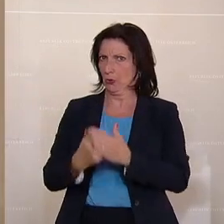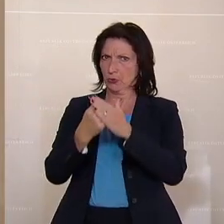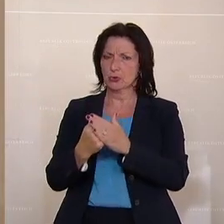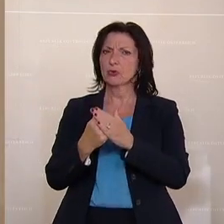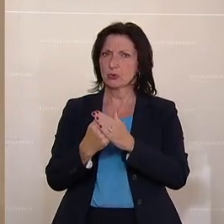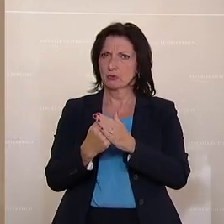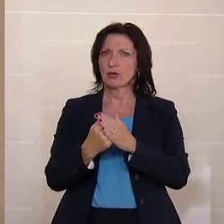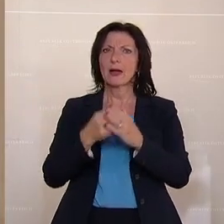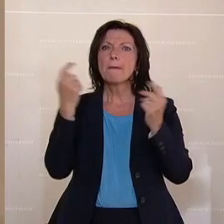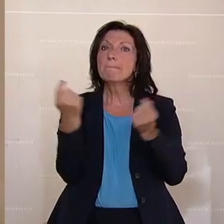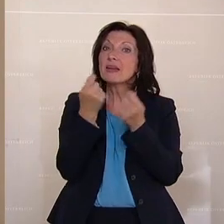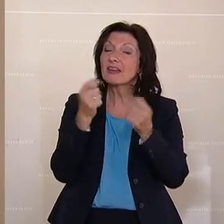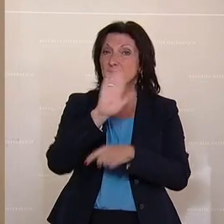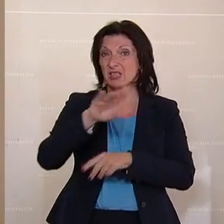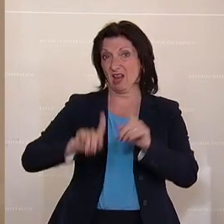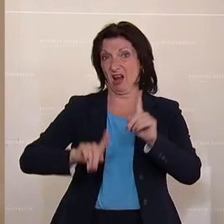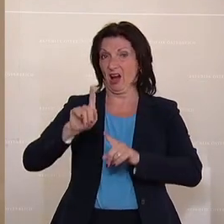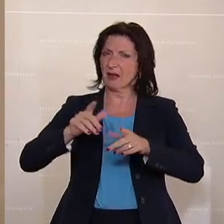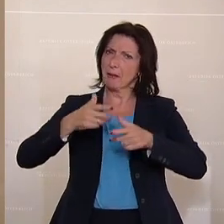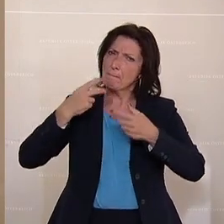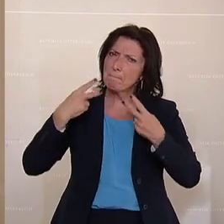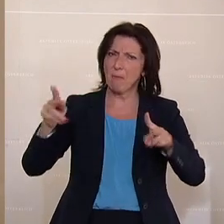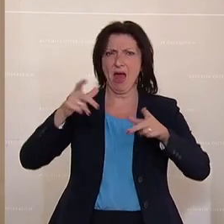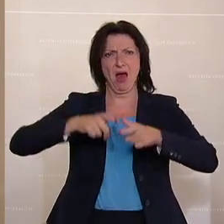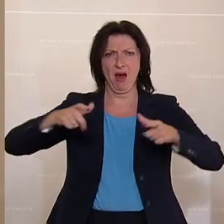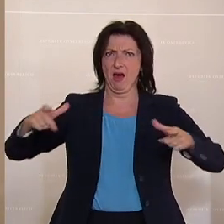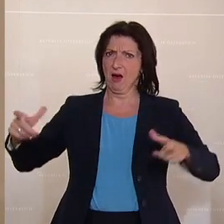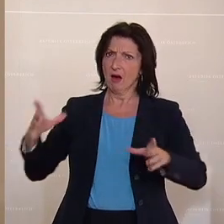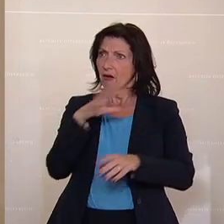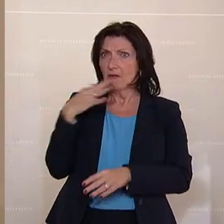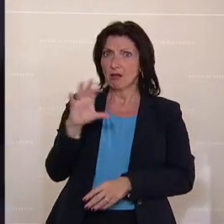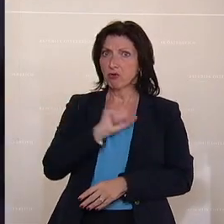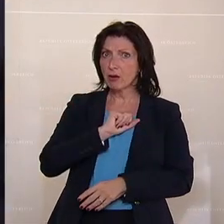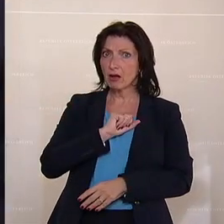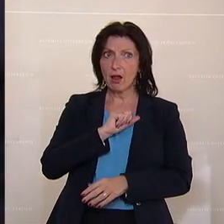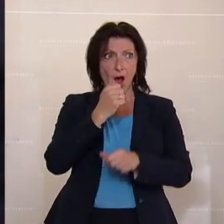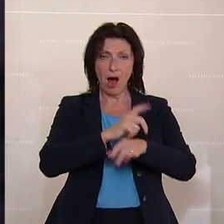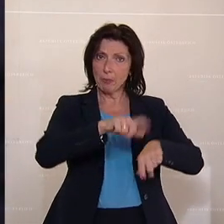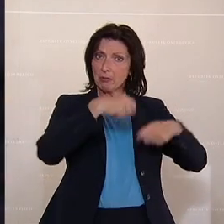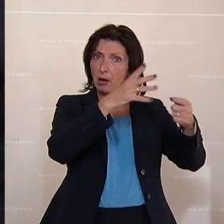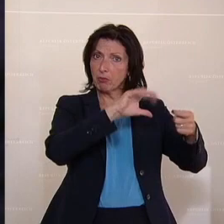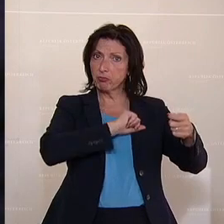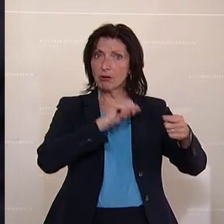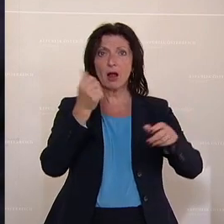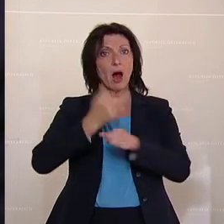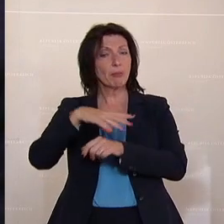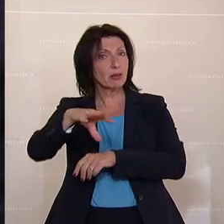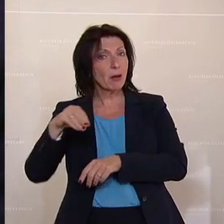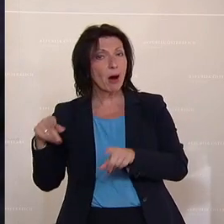Ausbau von Betriebskindergärten bietet viele Vorteile, sowohl für Arbeitgeber als auch für Arbeitnehmer.